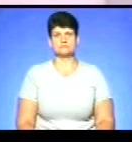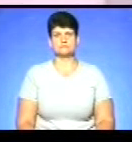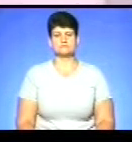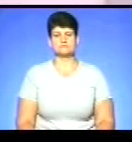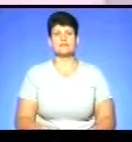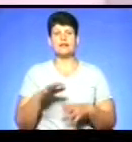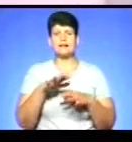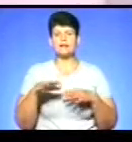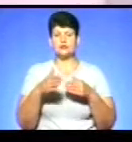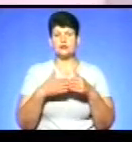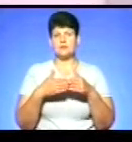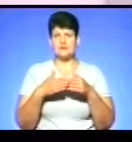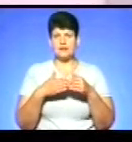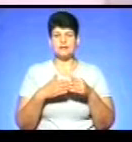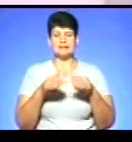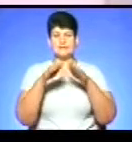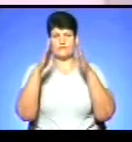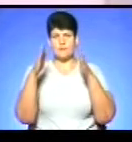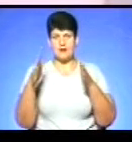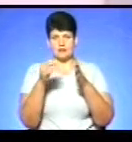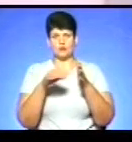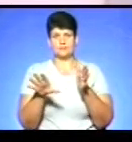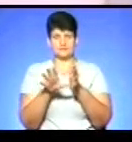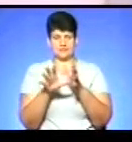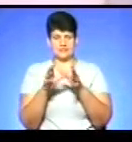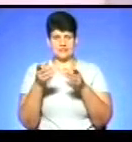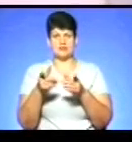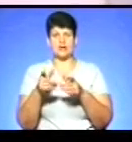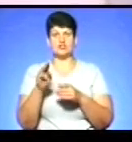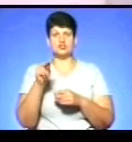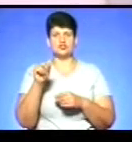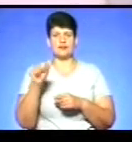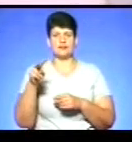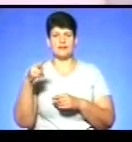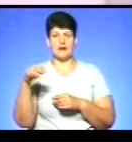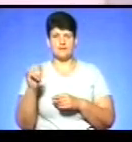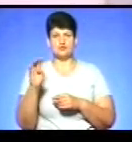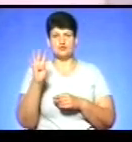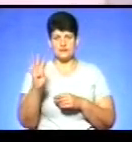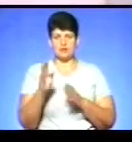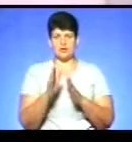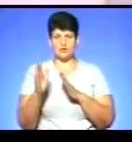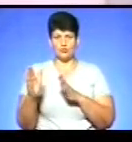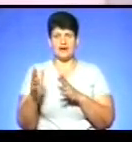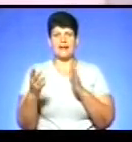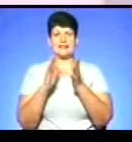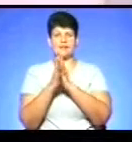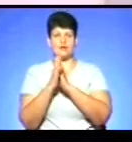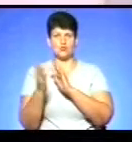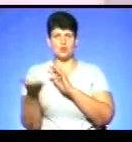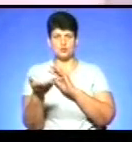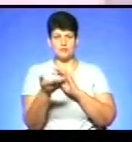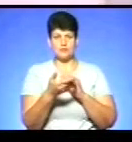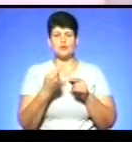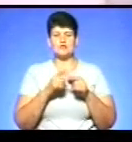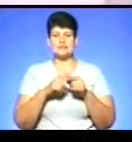Територію біля трансформаторної підстанції на Чолдаєва-4 впорядкували, траву та чагарники скосили. Про це сьогодні повідомив Віталій